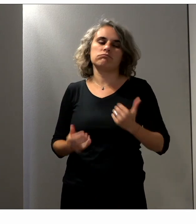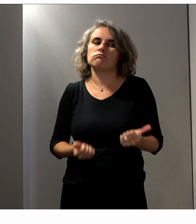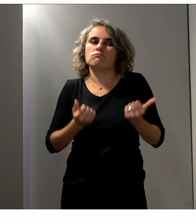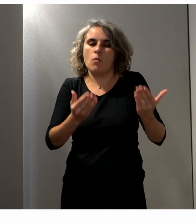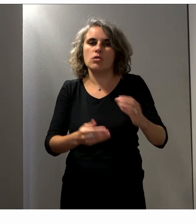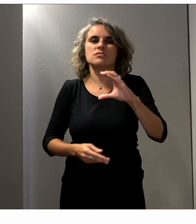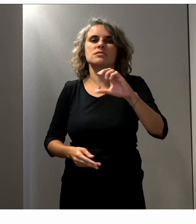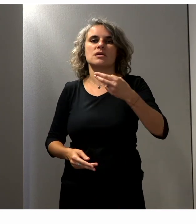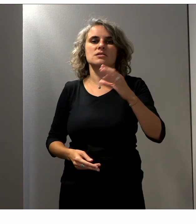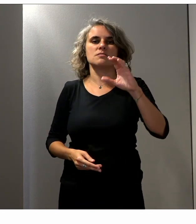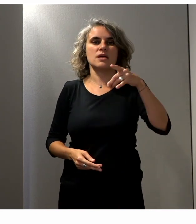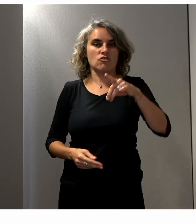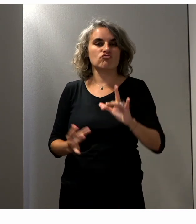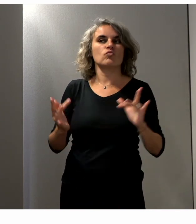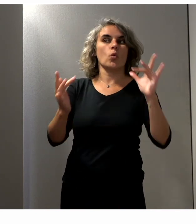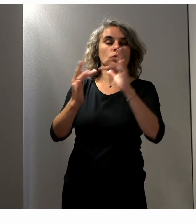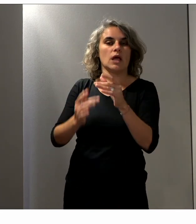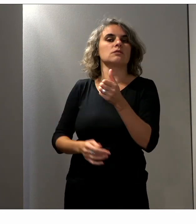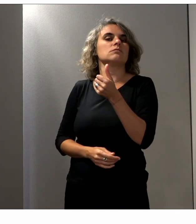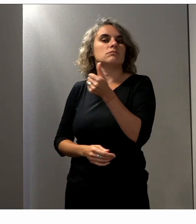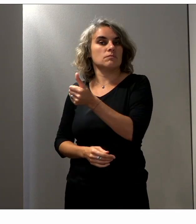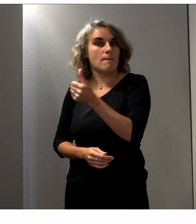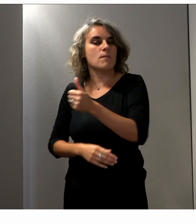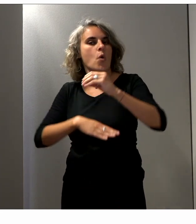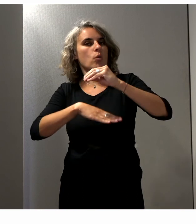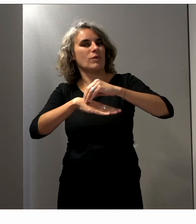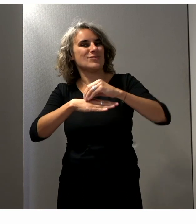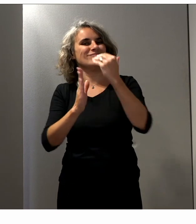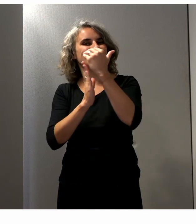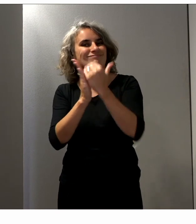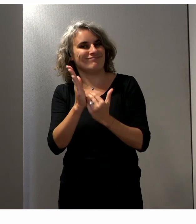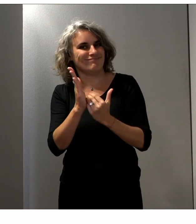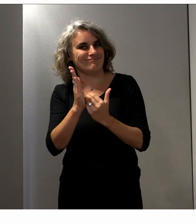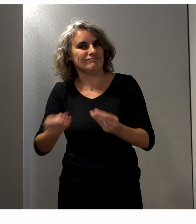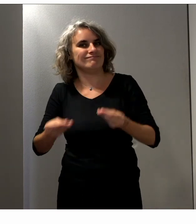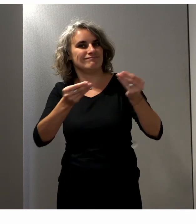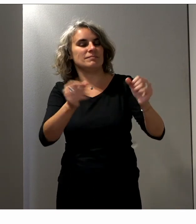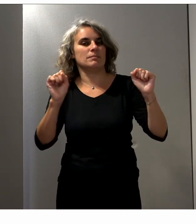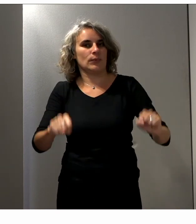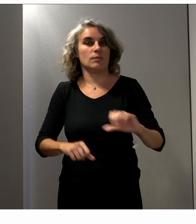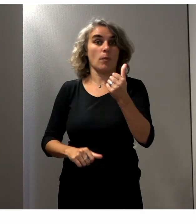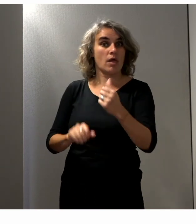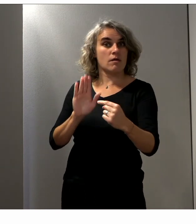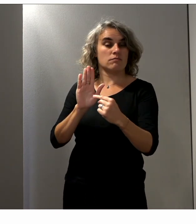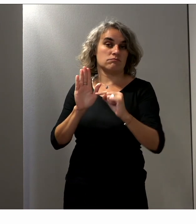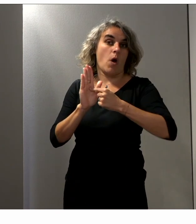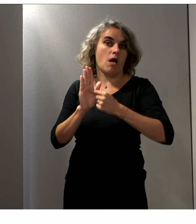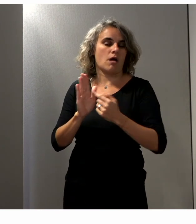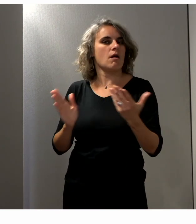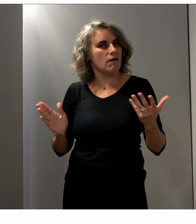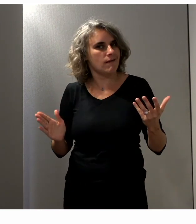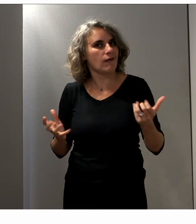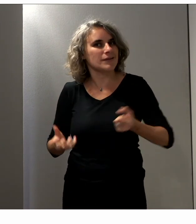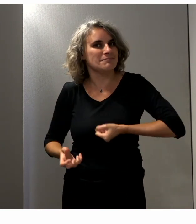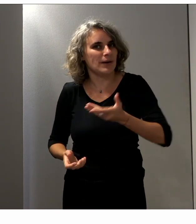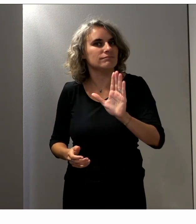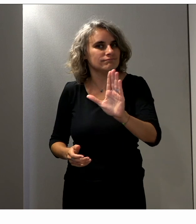consultatif des personnes handicapées qui publie des recommandations ou observations. C'est un premier point que je voulais tout de